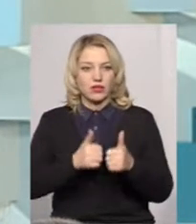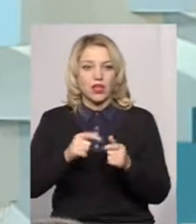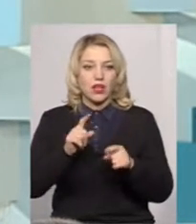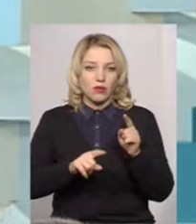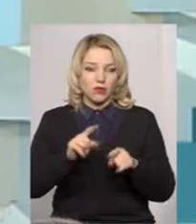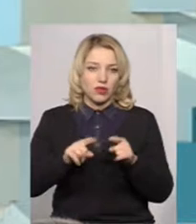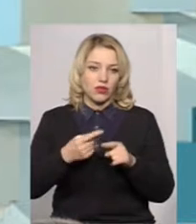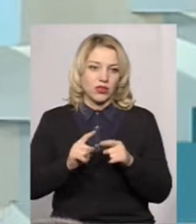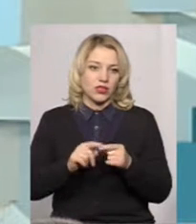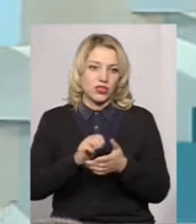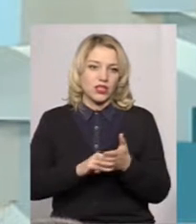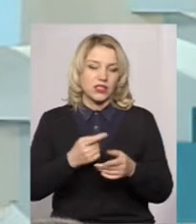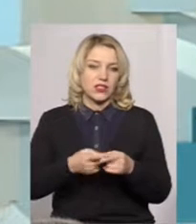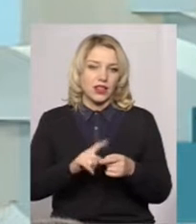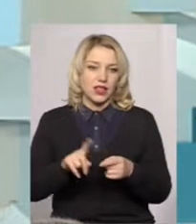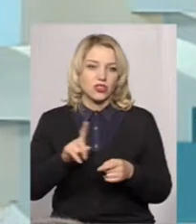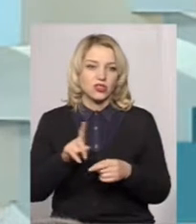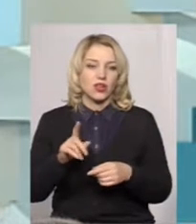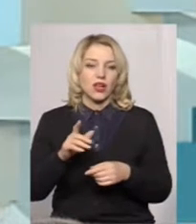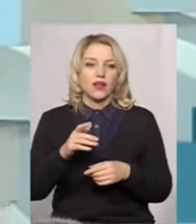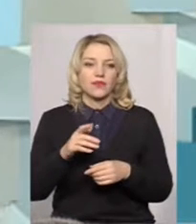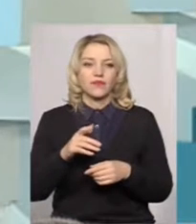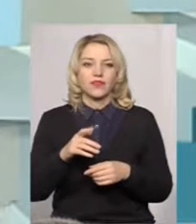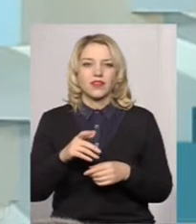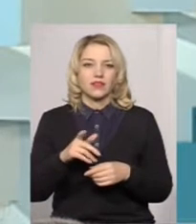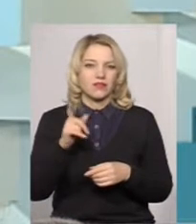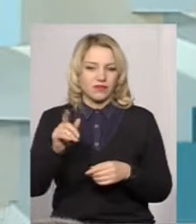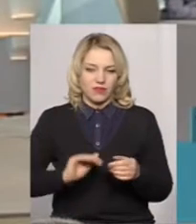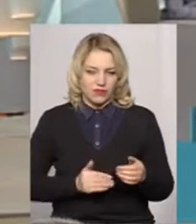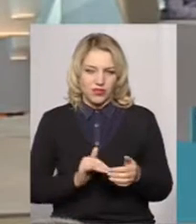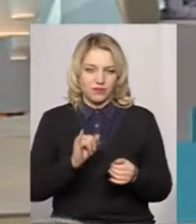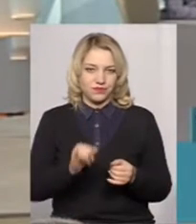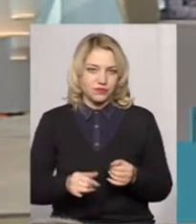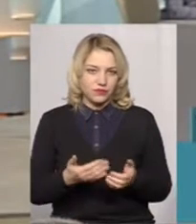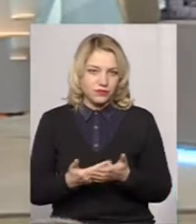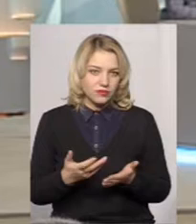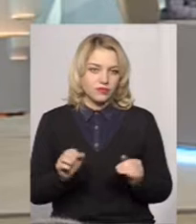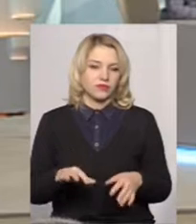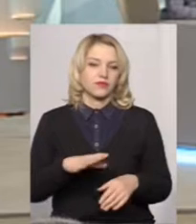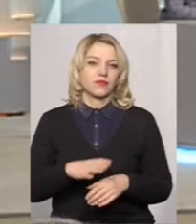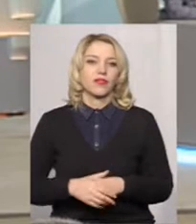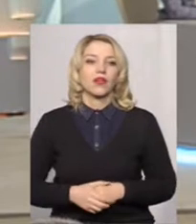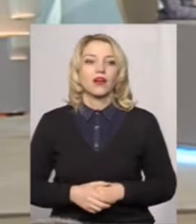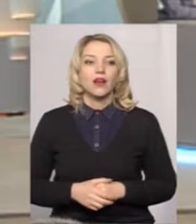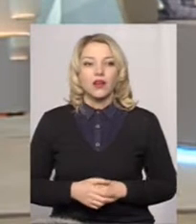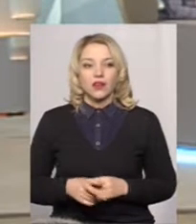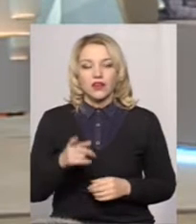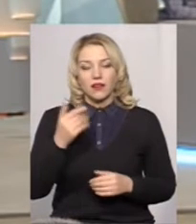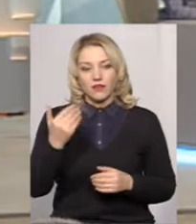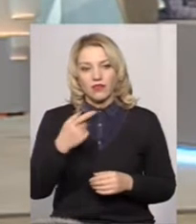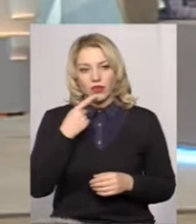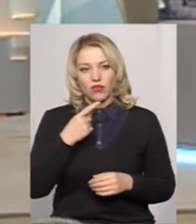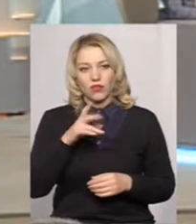подекуди це дійсно через, скажімо так, недолугі роботи тих підрядників, які є. Пане Ярославе, Ви